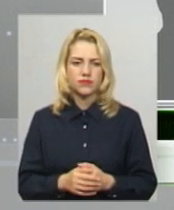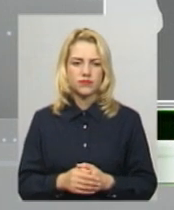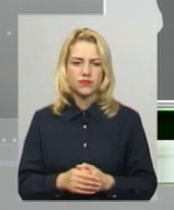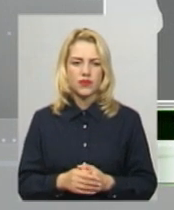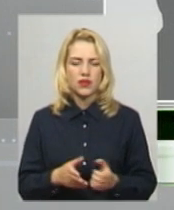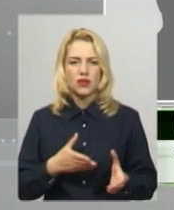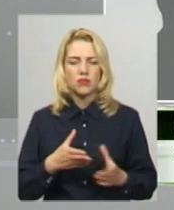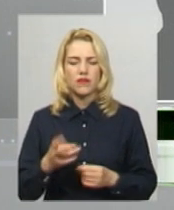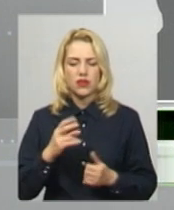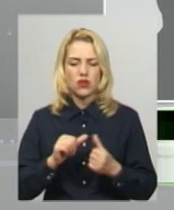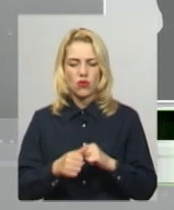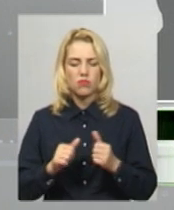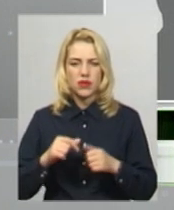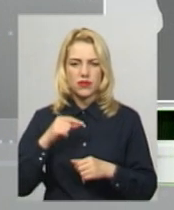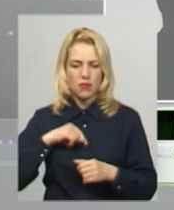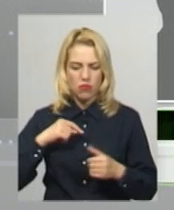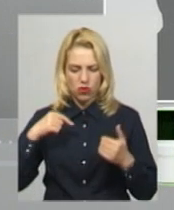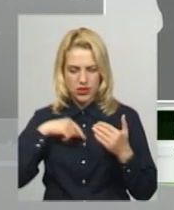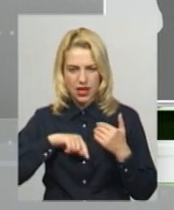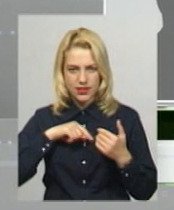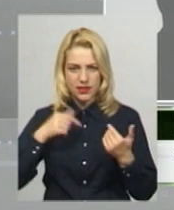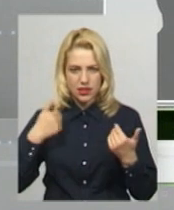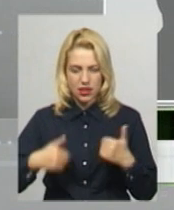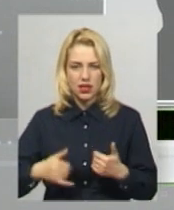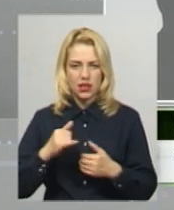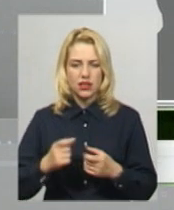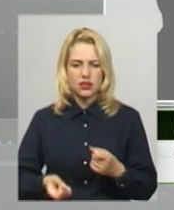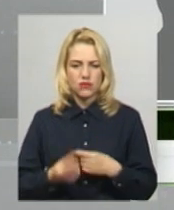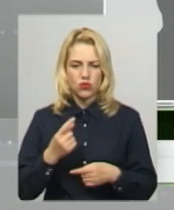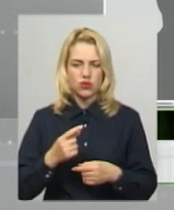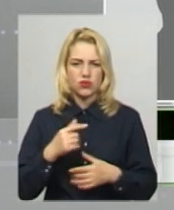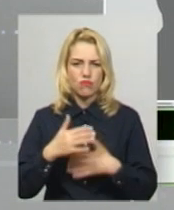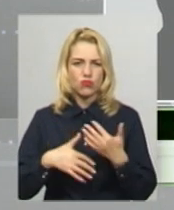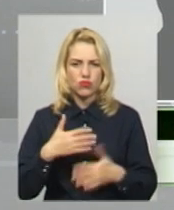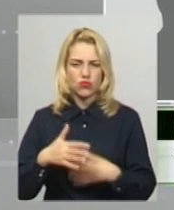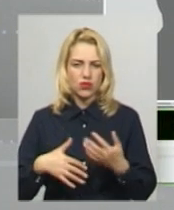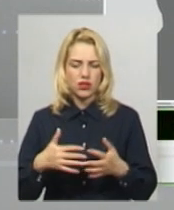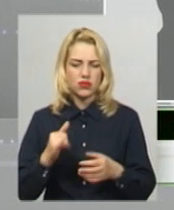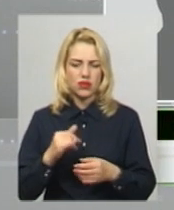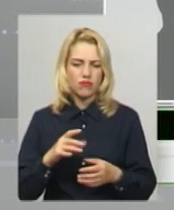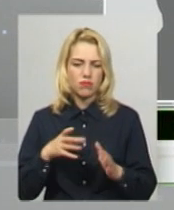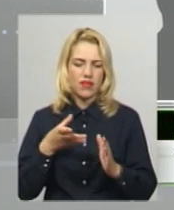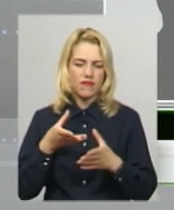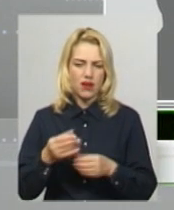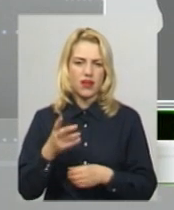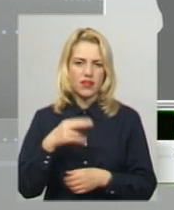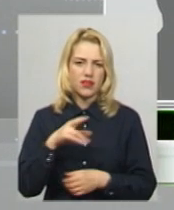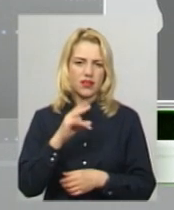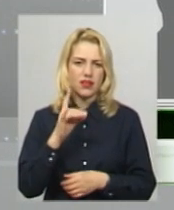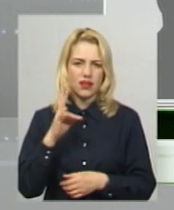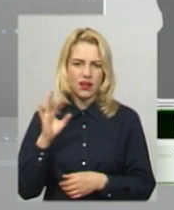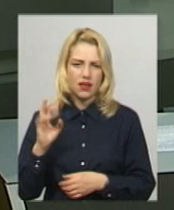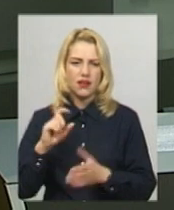впливають на обмінні процеси, спорюють мотогенні процеси, впливають на структуру ДНК на клітинному рівні.